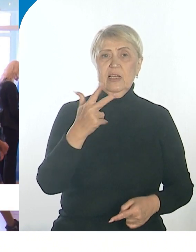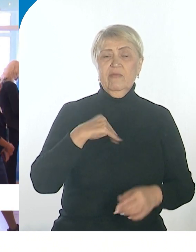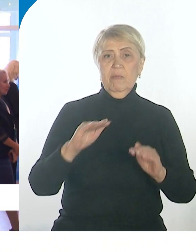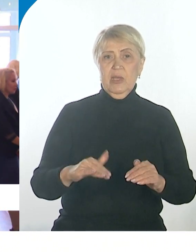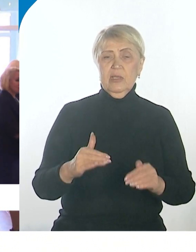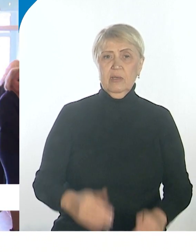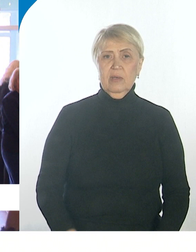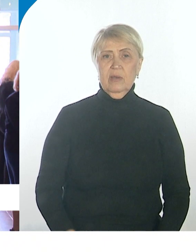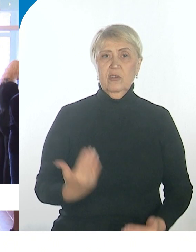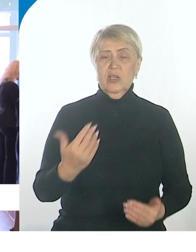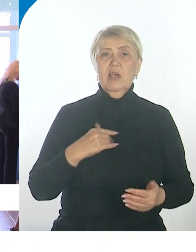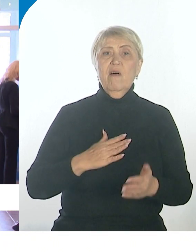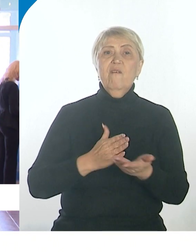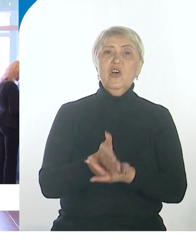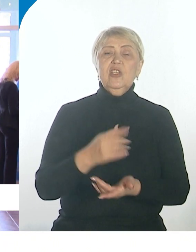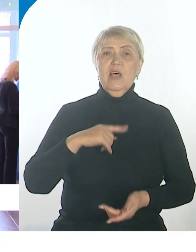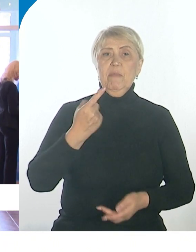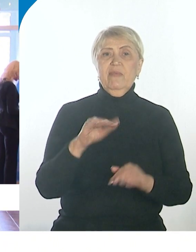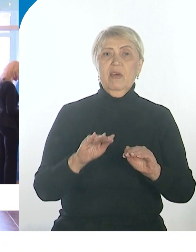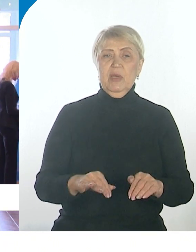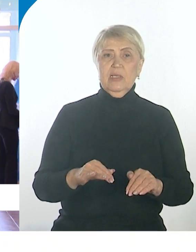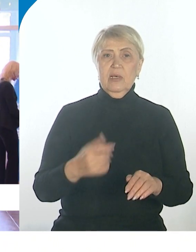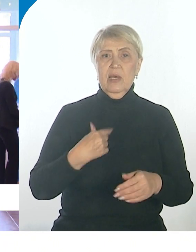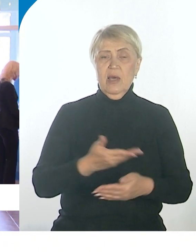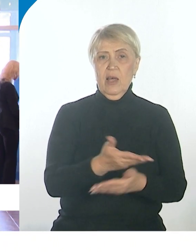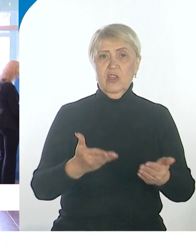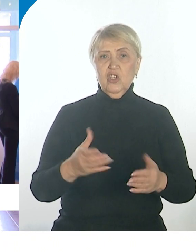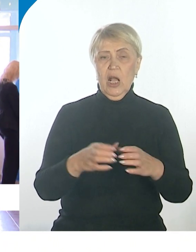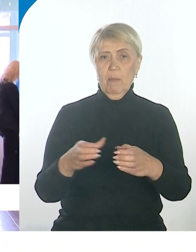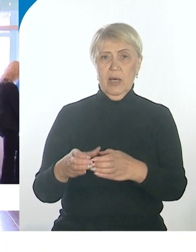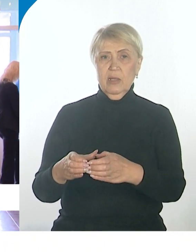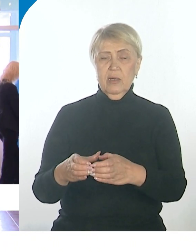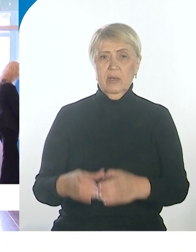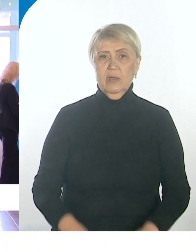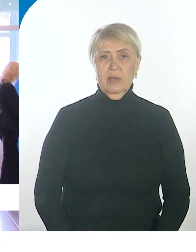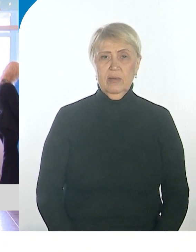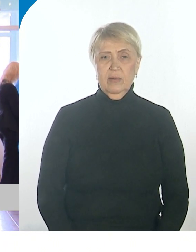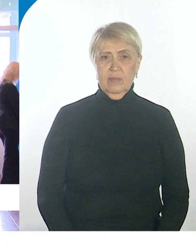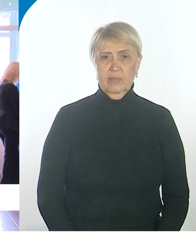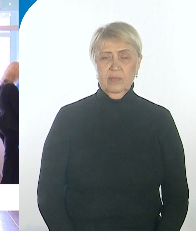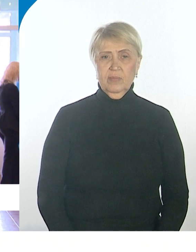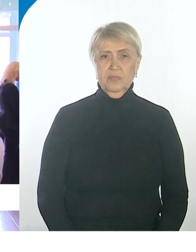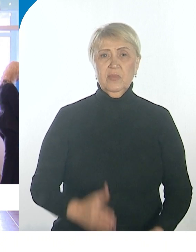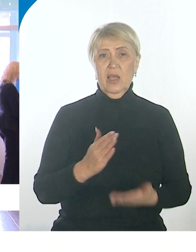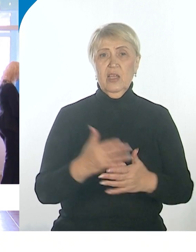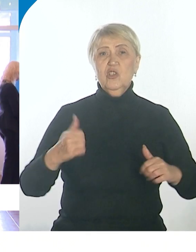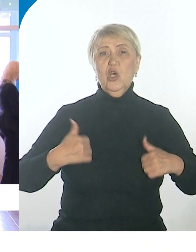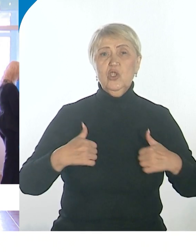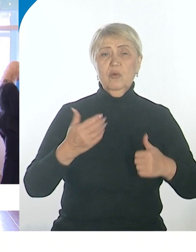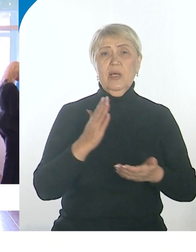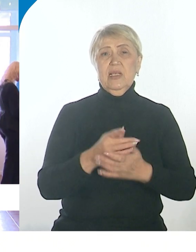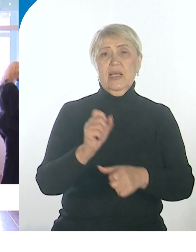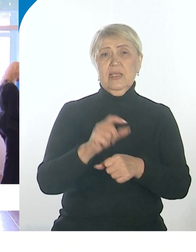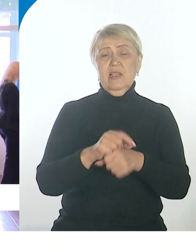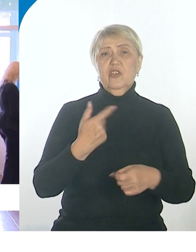одна – выйти на первые места, потому что это задача нашей команды, без этого мы не можем выйти. Потому что есть стимул, есть задачи, которые